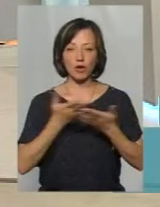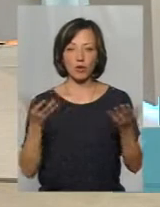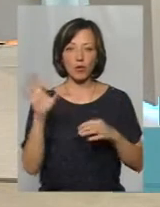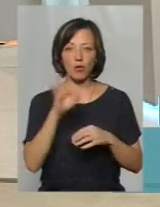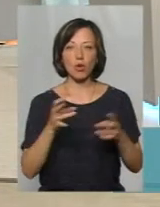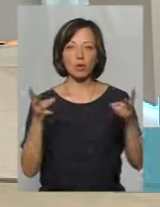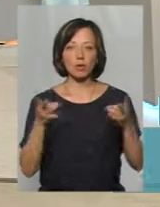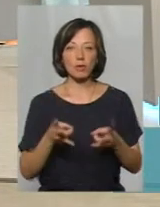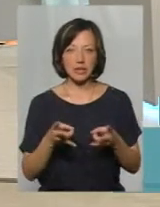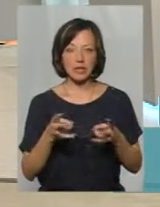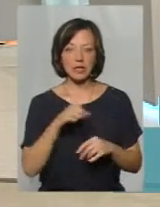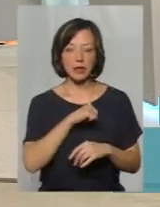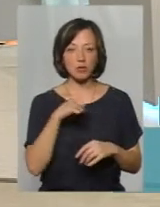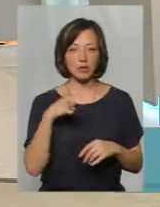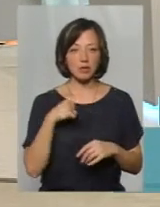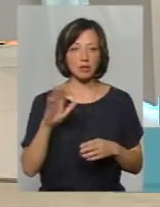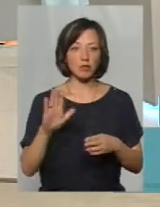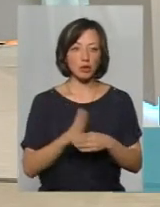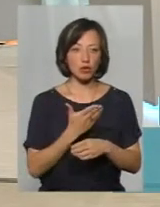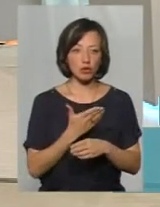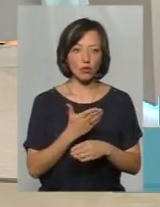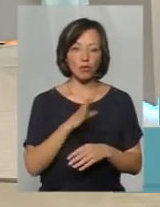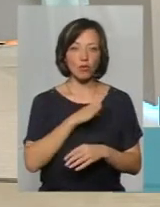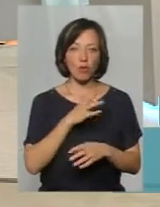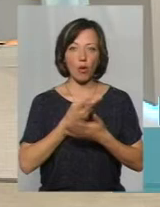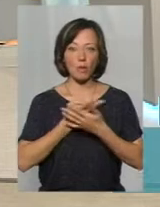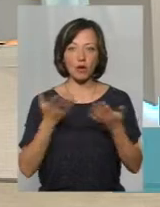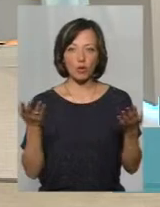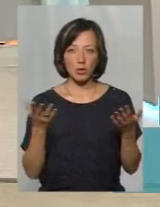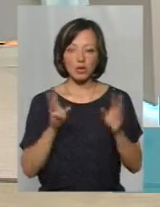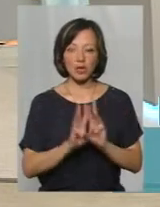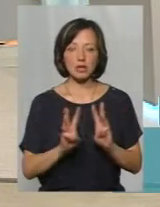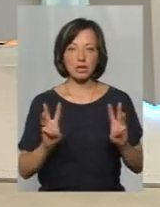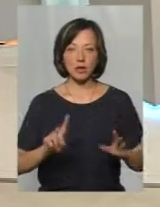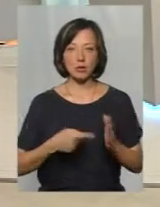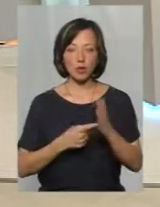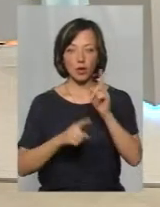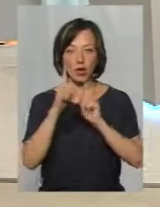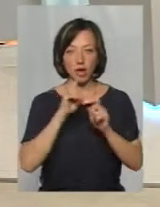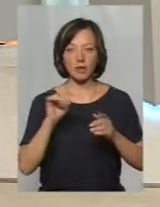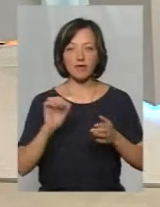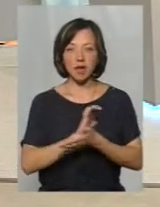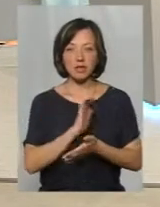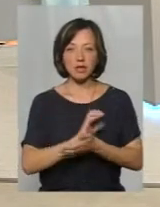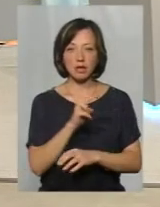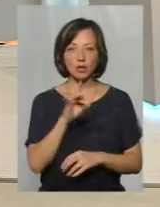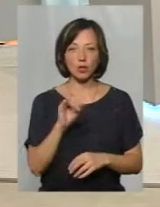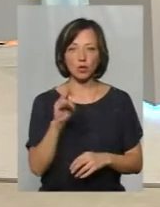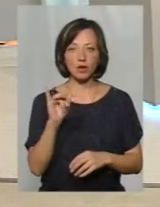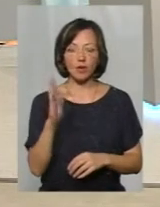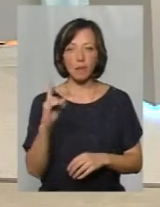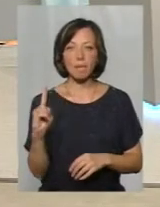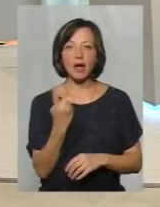необхідність самостійного демонтажу було оприлюднено на сайті міської ради і в газеті про скурів 1